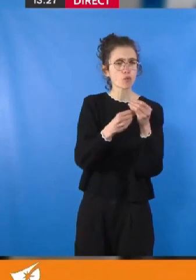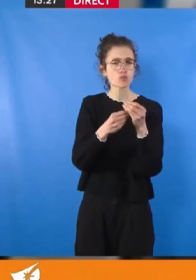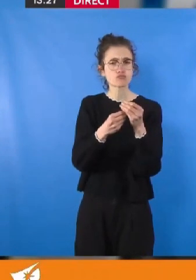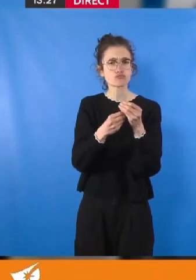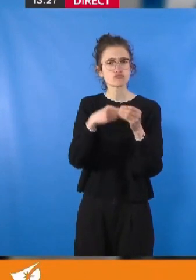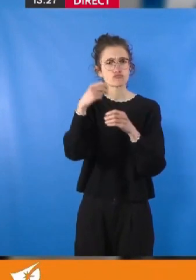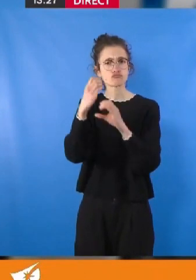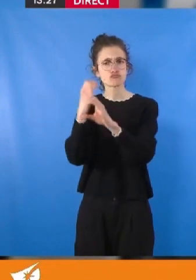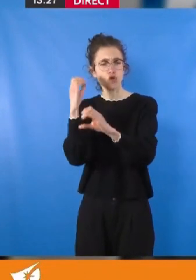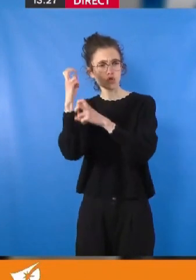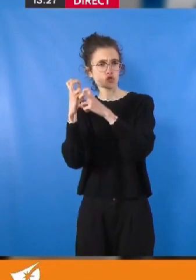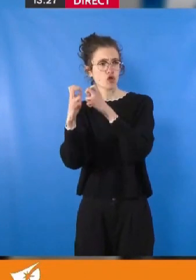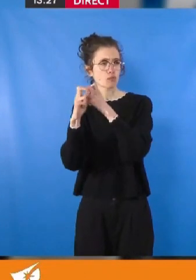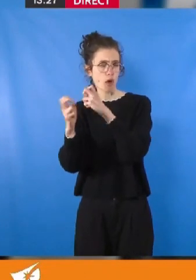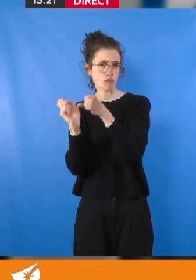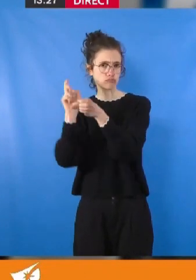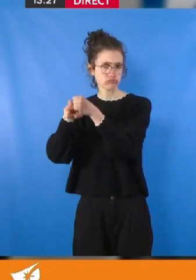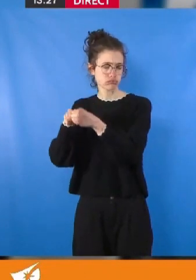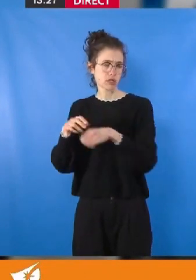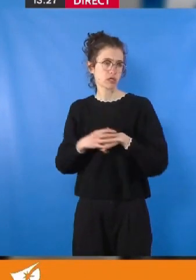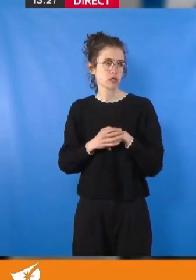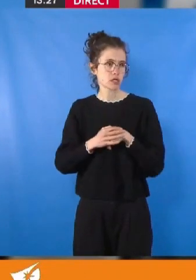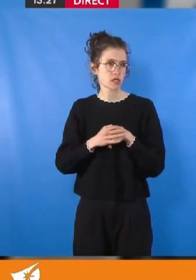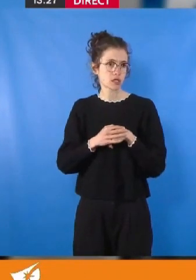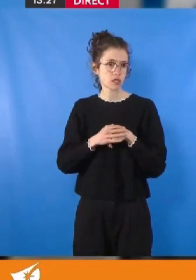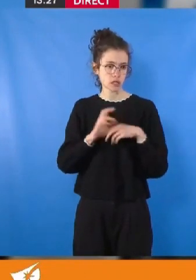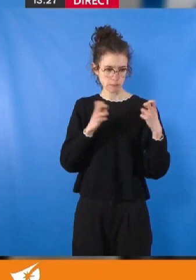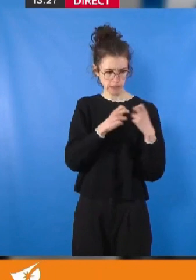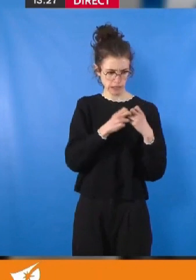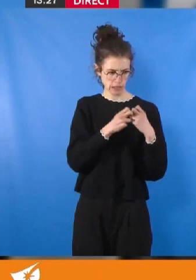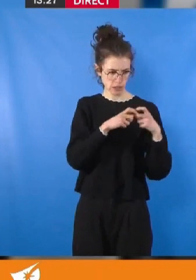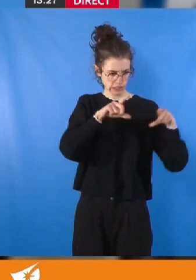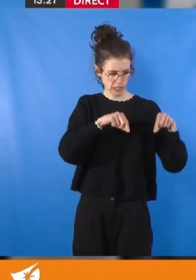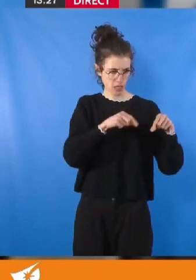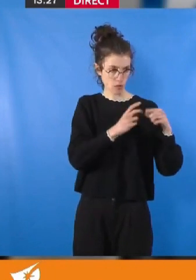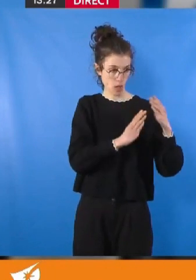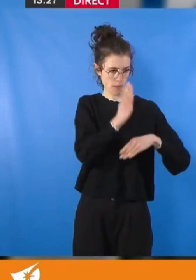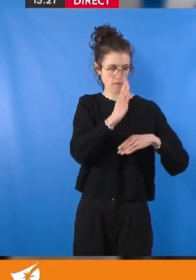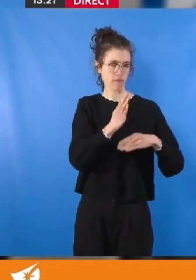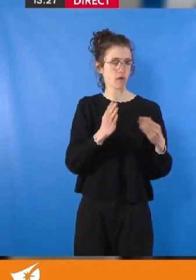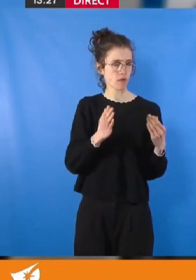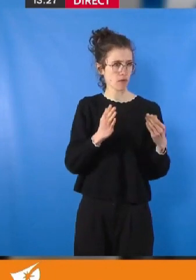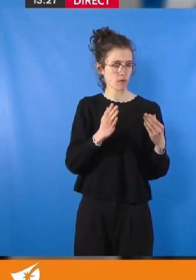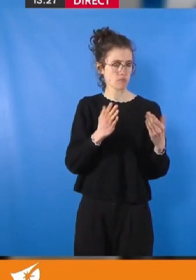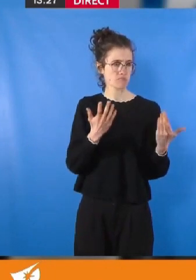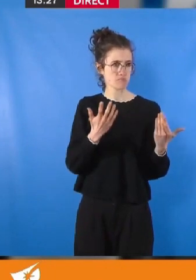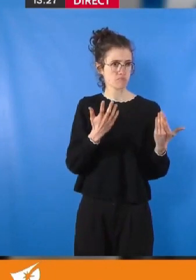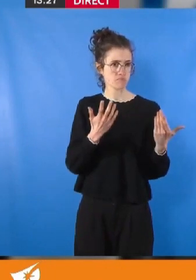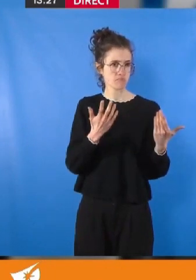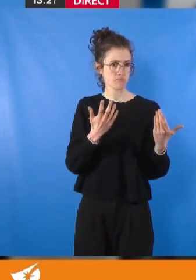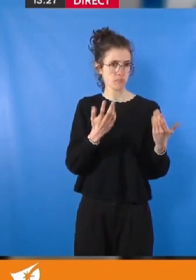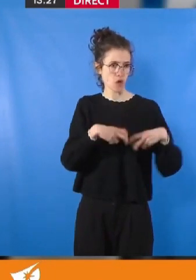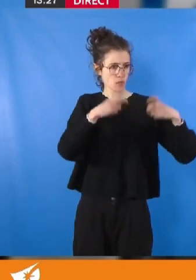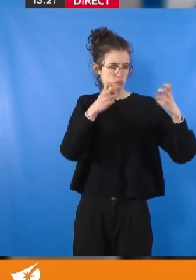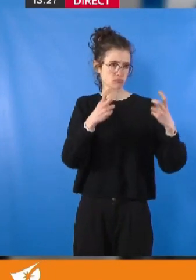hausse maîtrisée du prix des titres, par ailleurs en dessous du niveau de l'inflation, va dans un contexte de stagnation des salaires et du